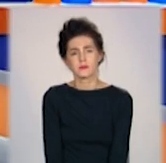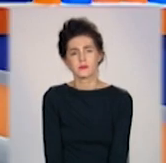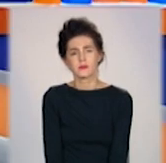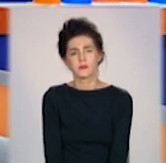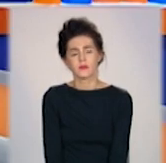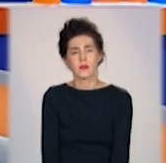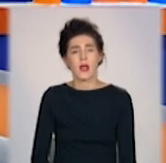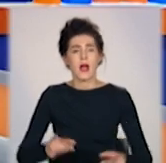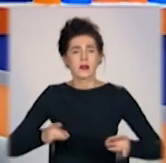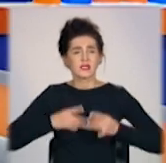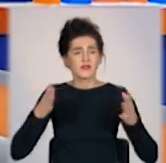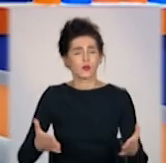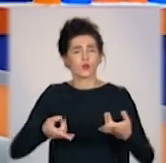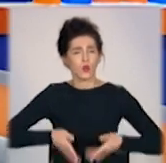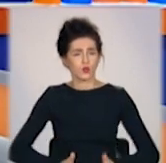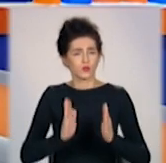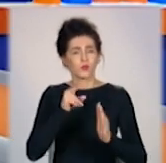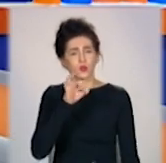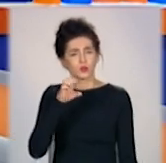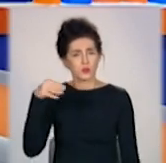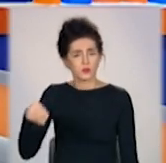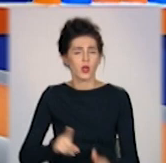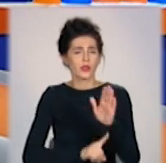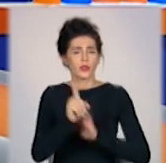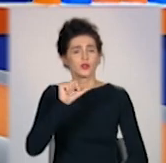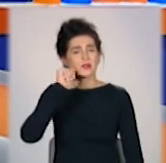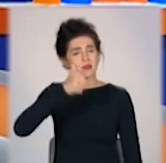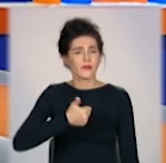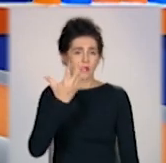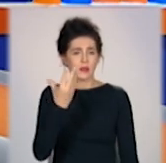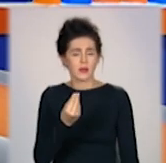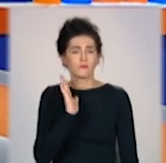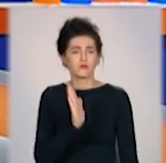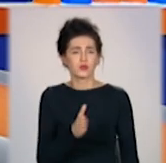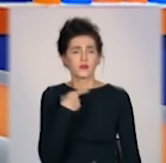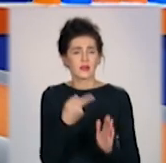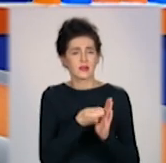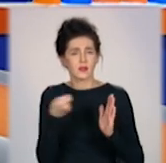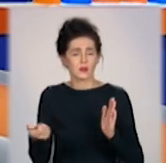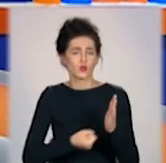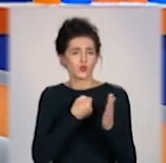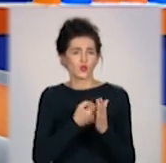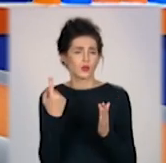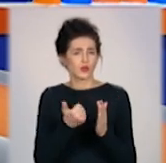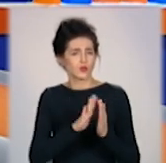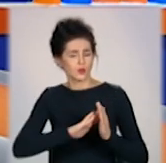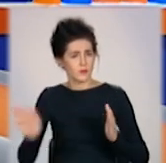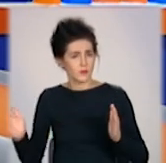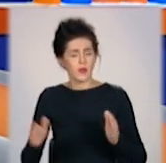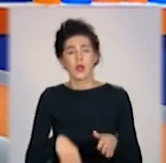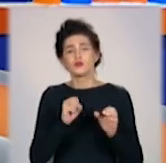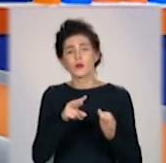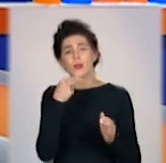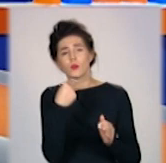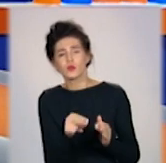Різдвяний піст розпочинається вже завтра. Він триватиме декілька тижнів. Чим краще